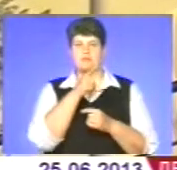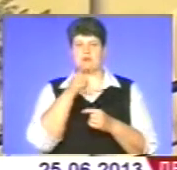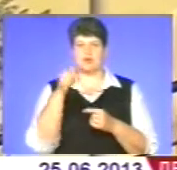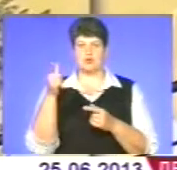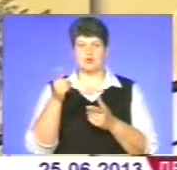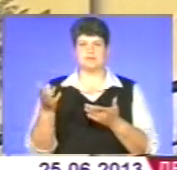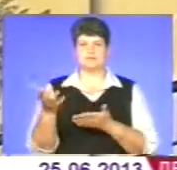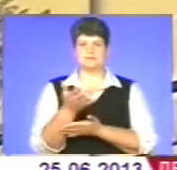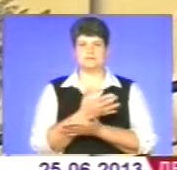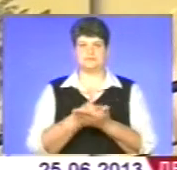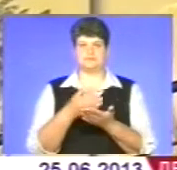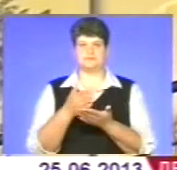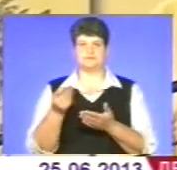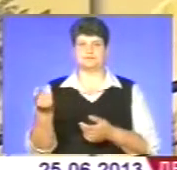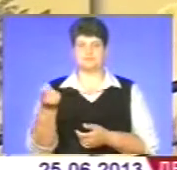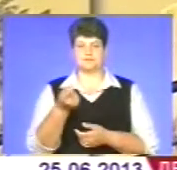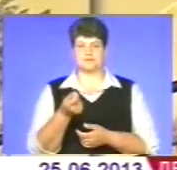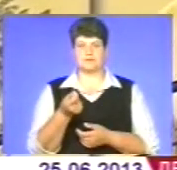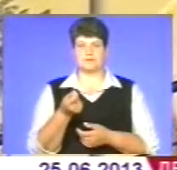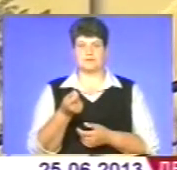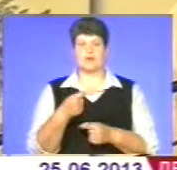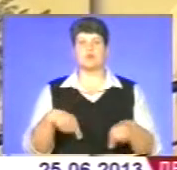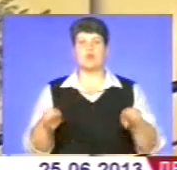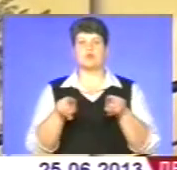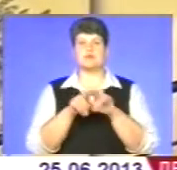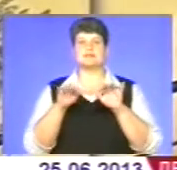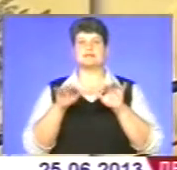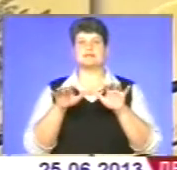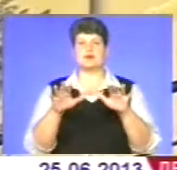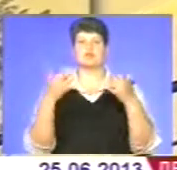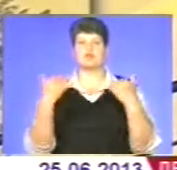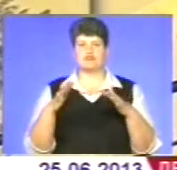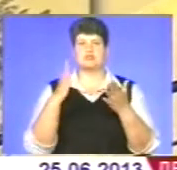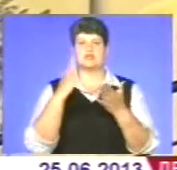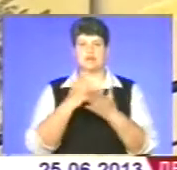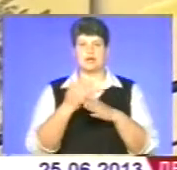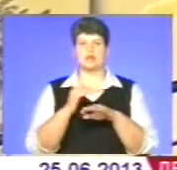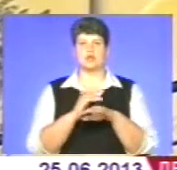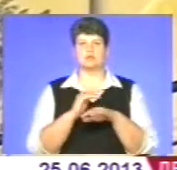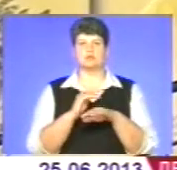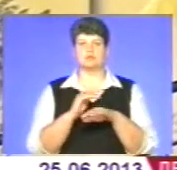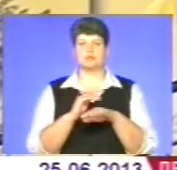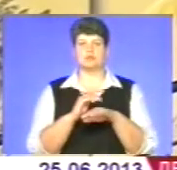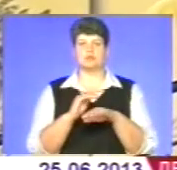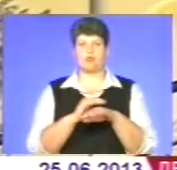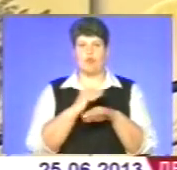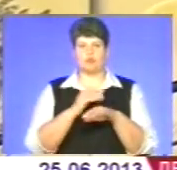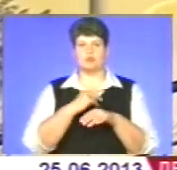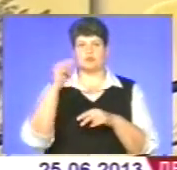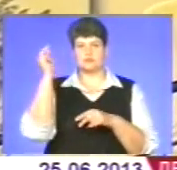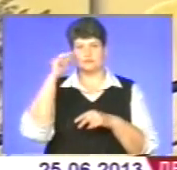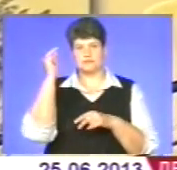компанії. Подібні заходи вже стали доброю школою, передового